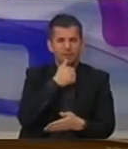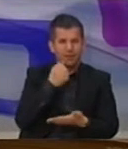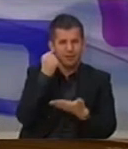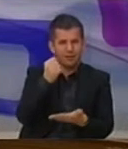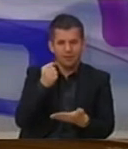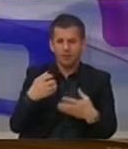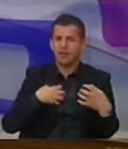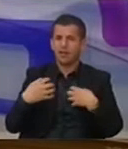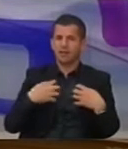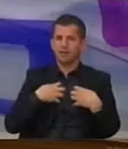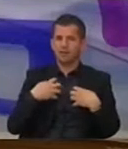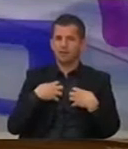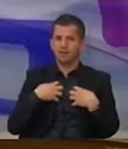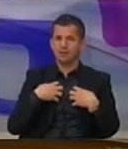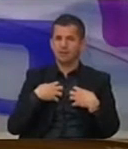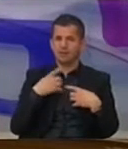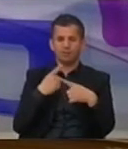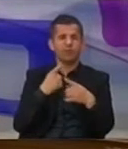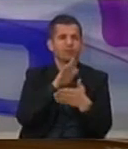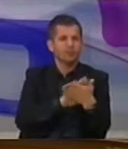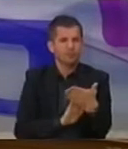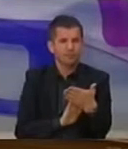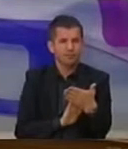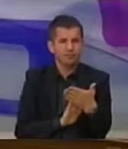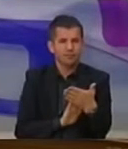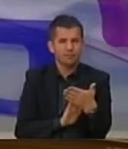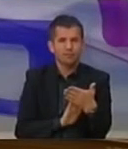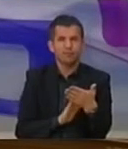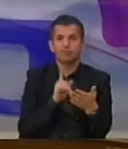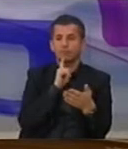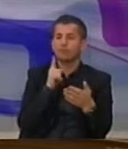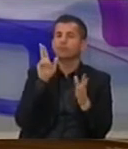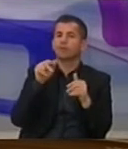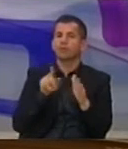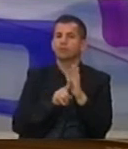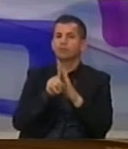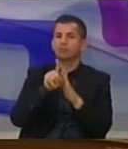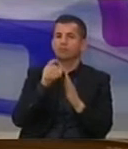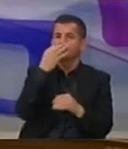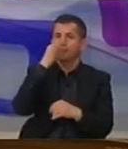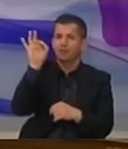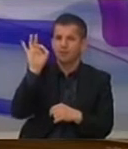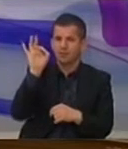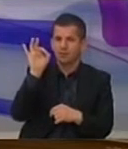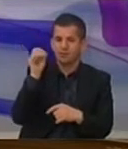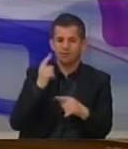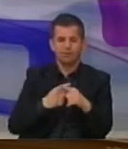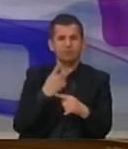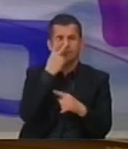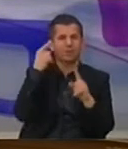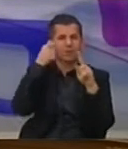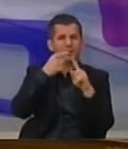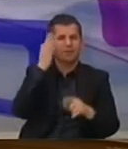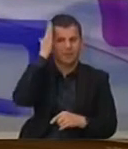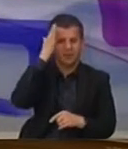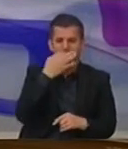artistet e pavarur, duke filuar nga to që tashme kanë arritu të ndërtojnë profilin e tyre, por duke synojmë që të